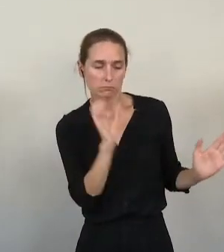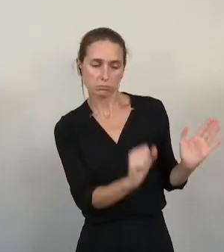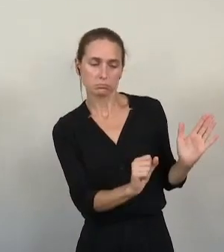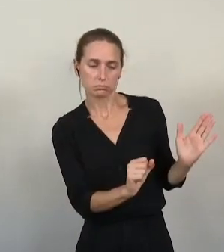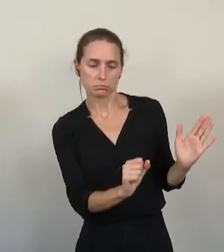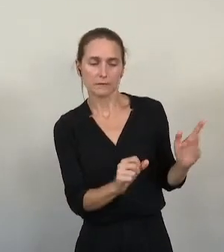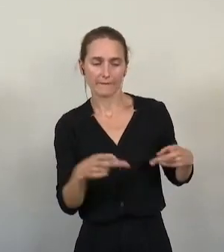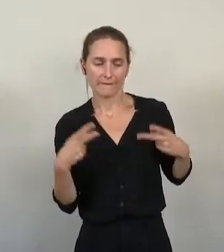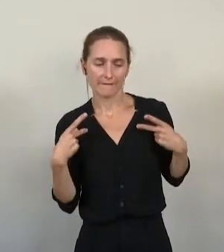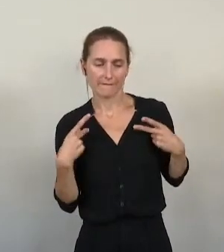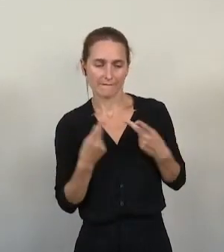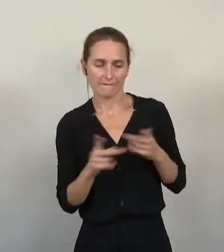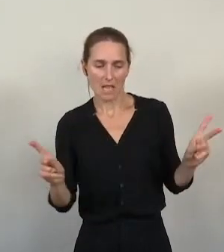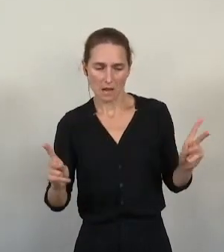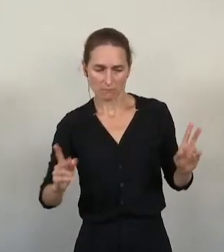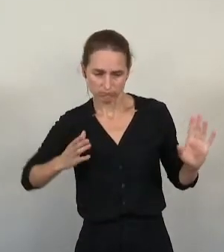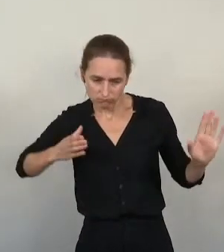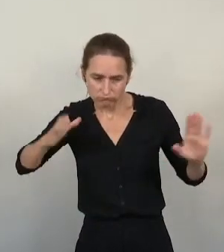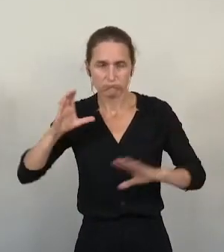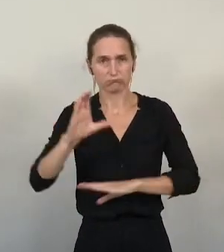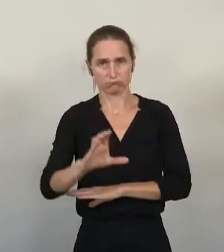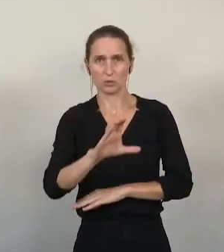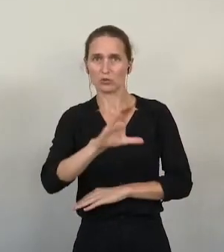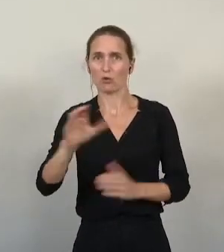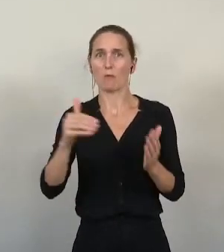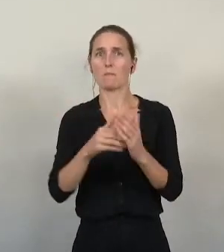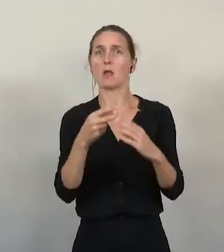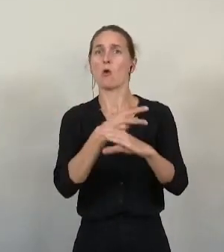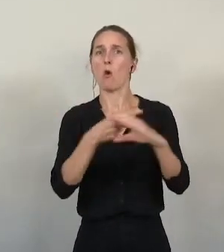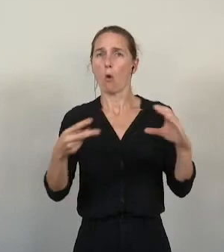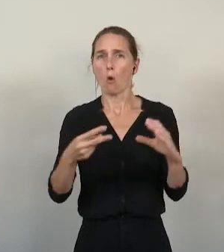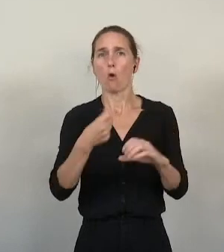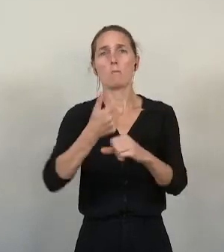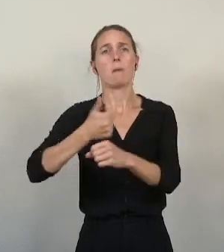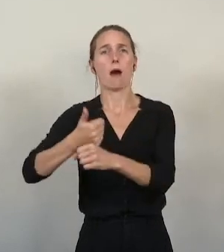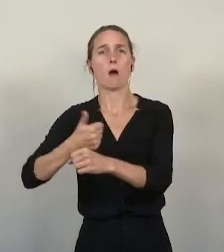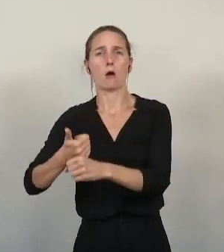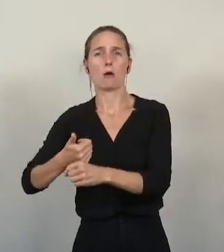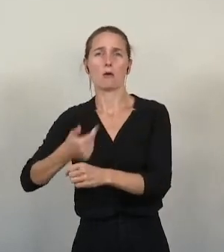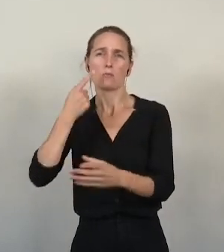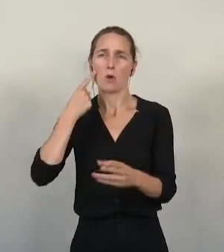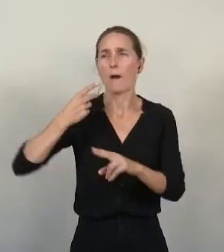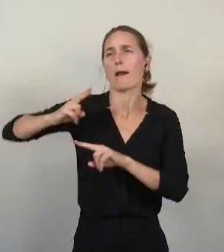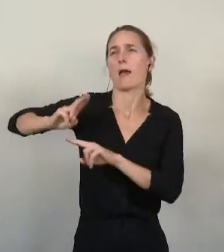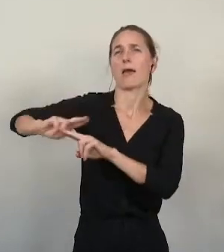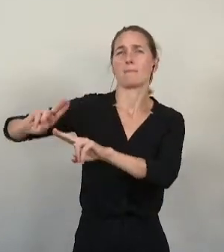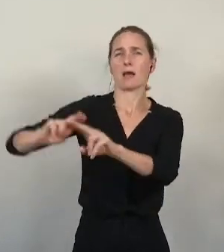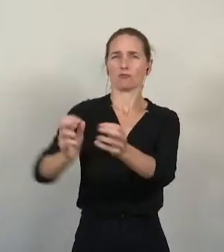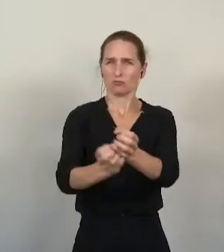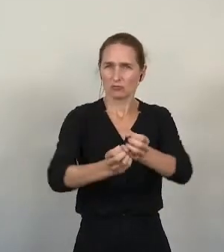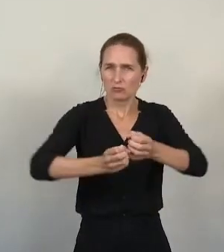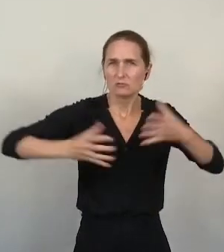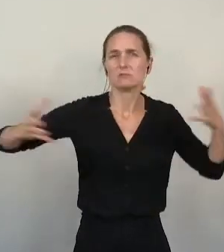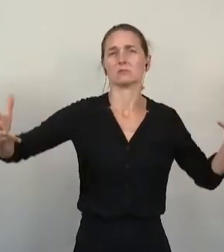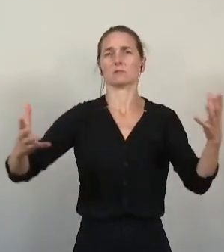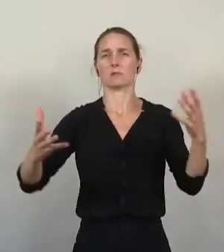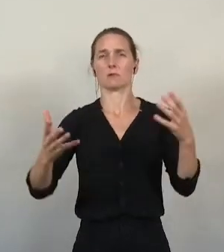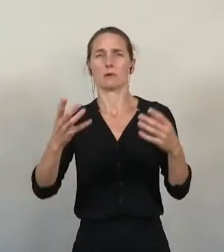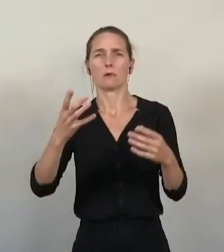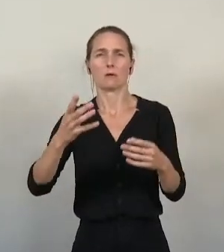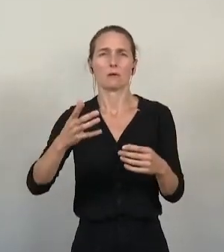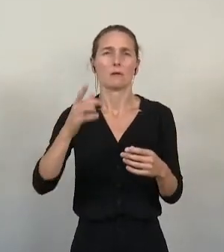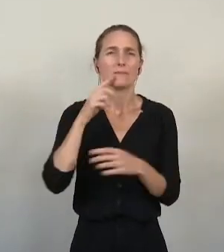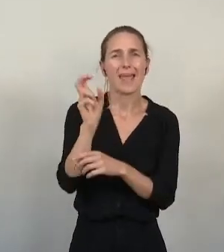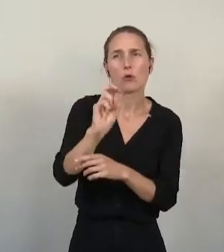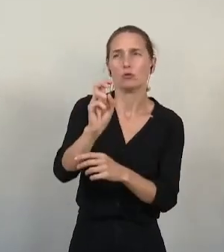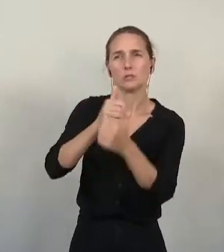cite, la massification de la rénovation performante, globale et écologique de l'habitat des personnes en situation de grande